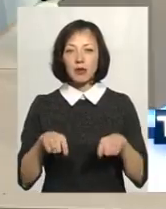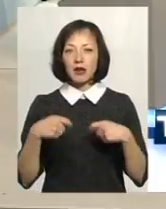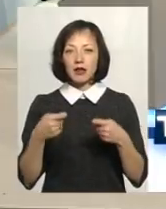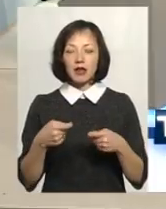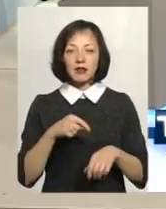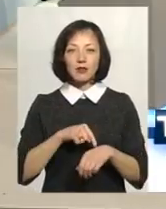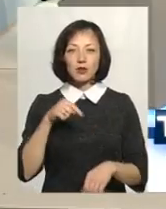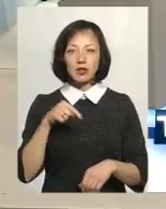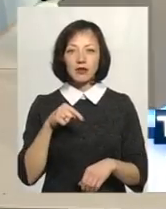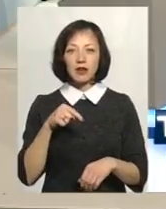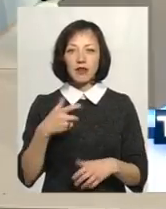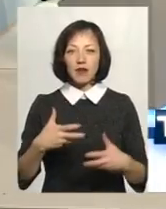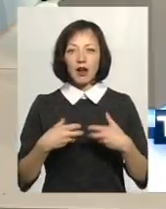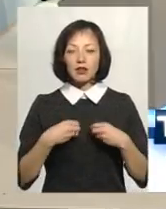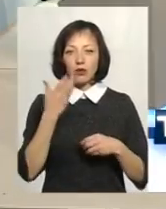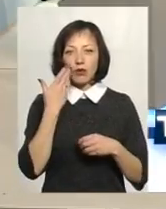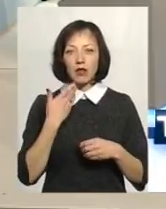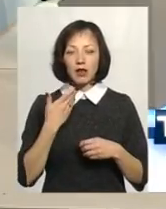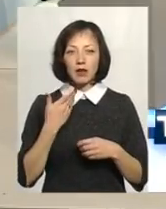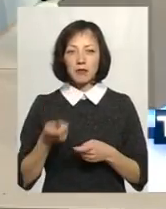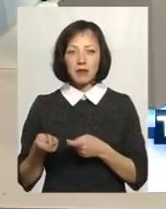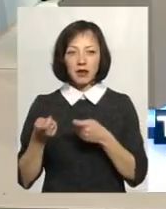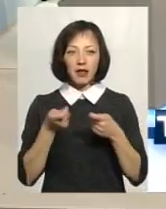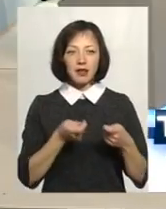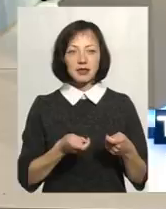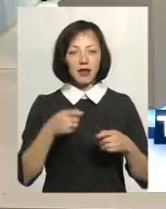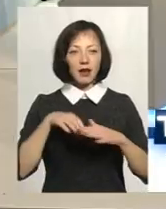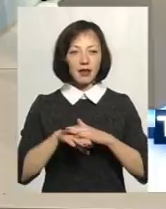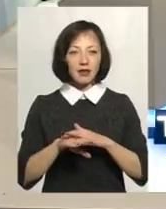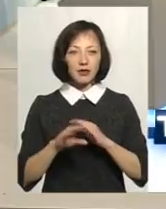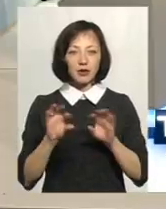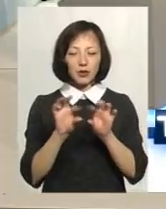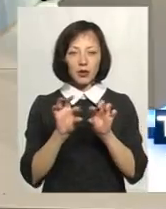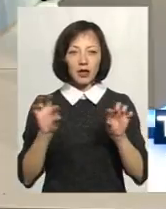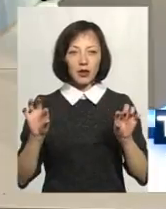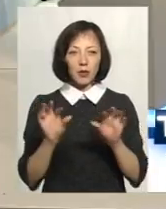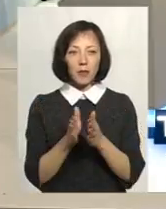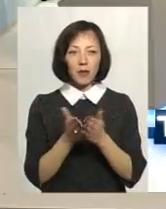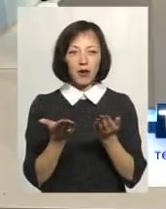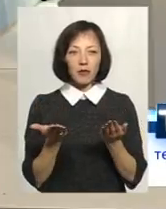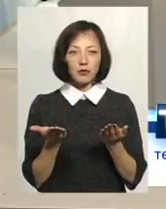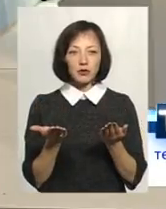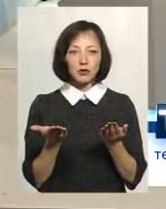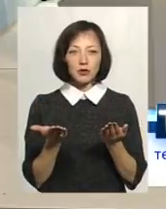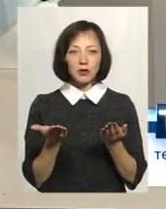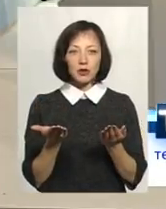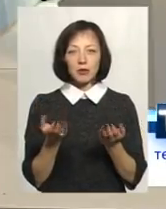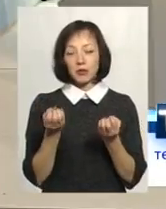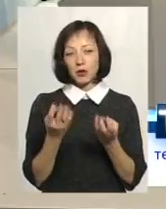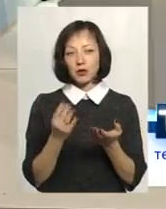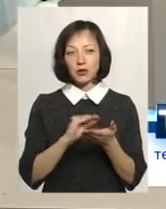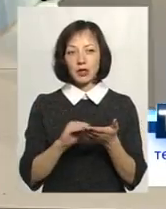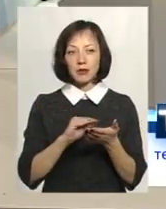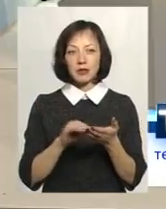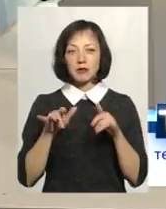тих відчуттів і тих вражень, коли нам принесли із архіву таку тоненьку папочку, яке було просто написано